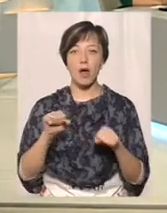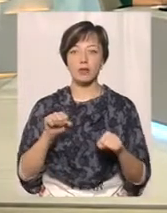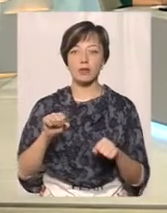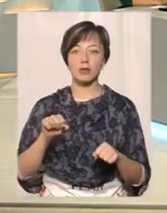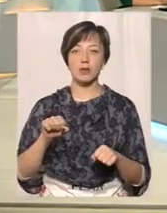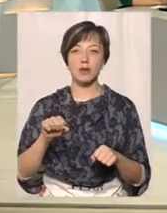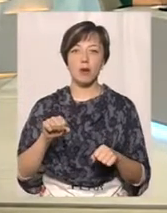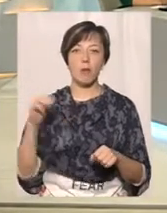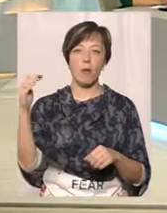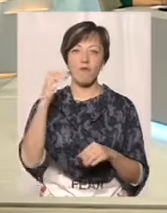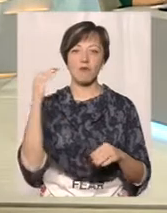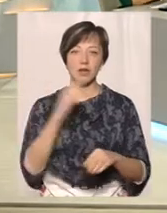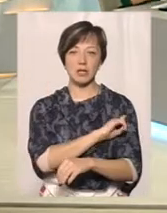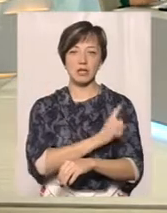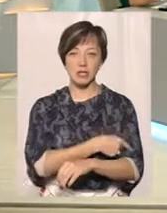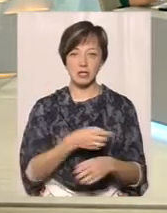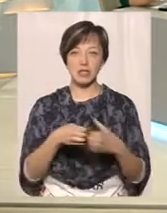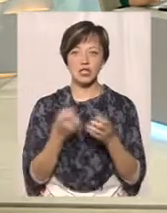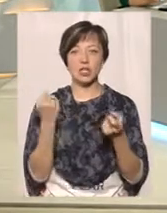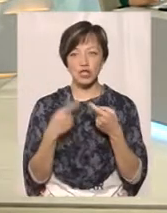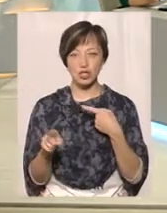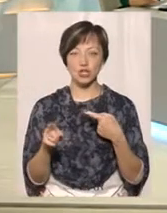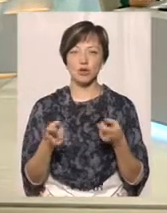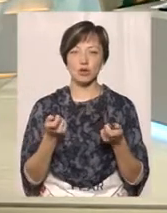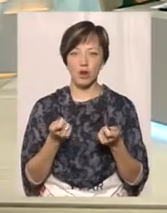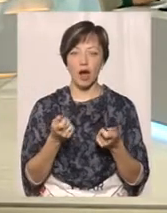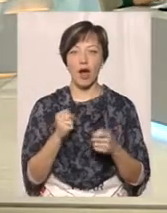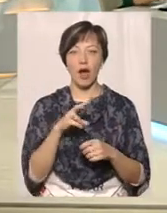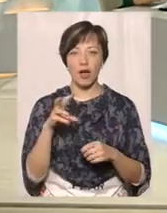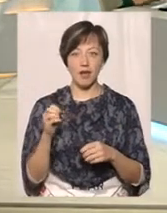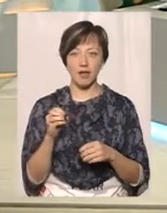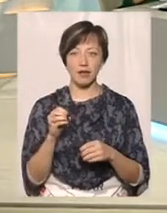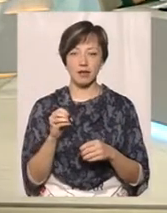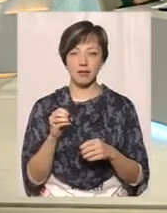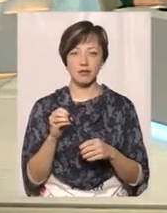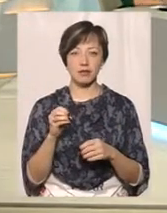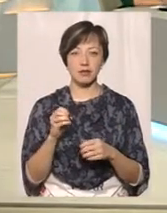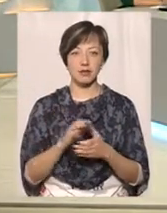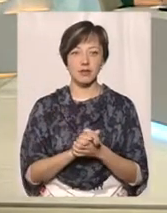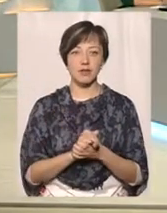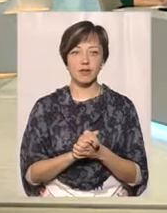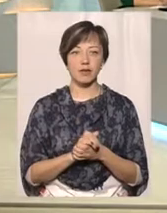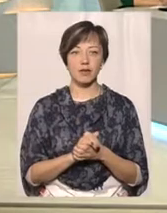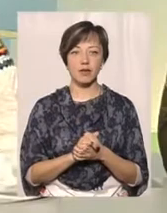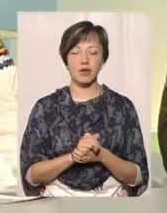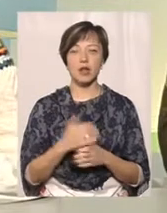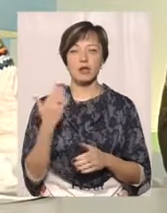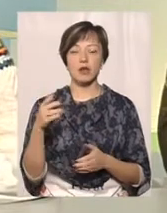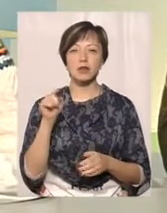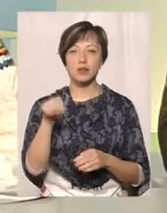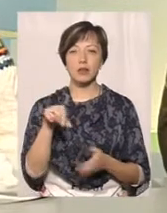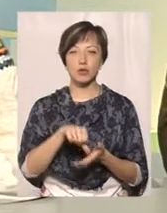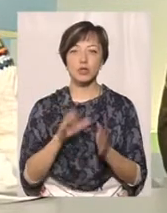сил, це трошки інше. Я розумію, що це зовсім інше, але ви зовсім не приймалися. Ні-ні-ні, там приймають